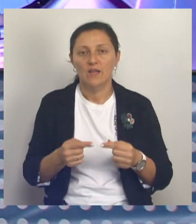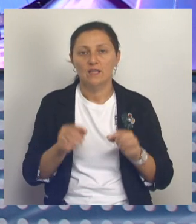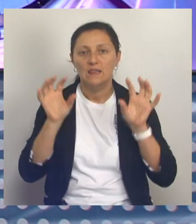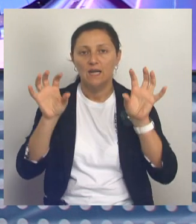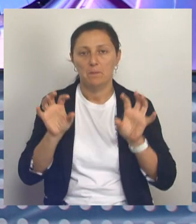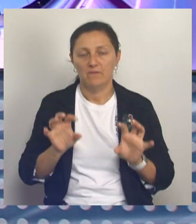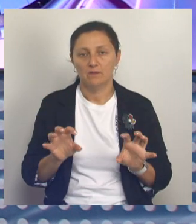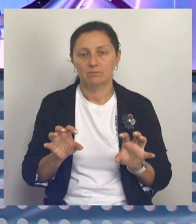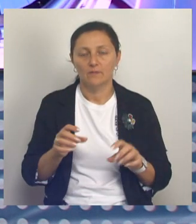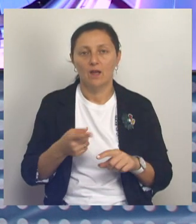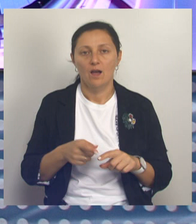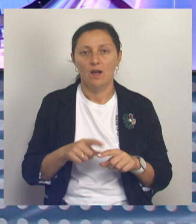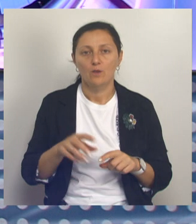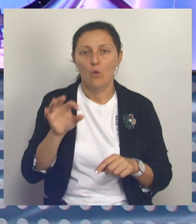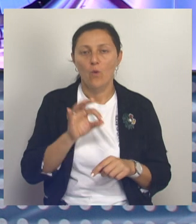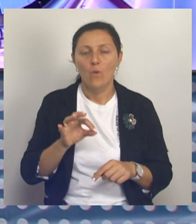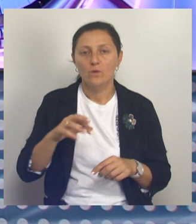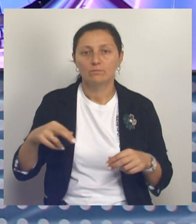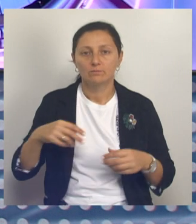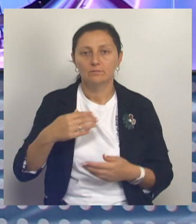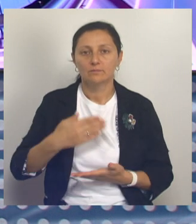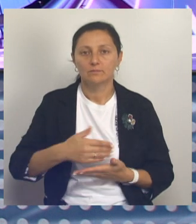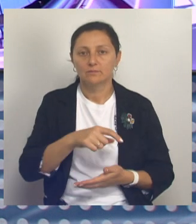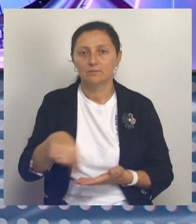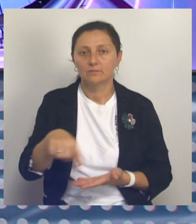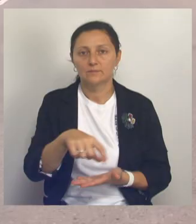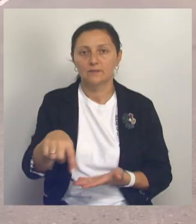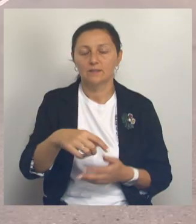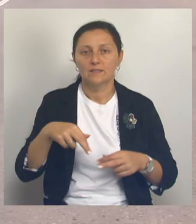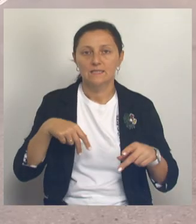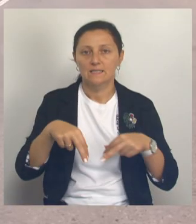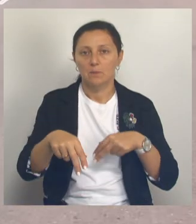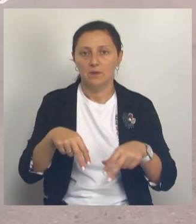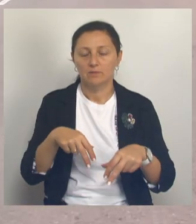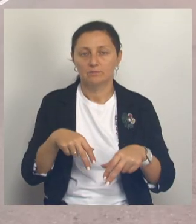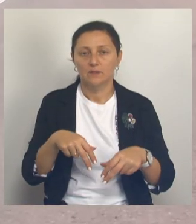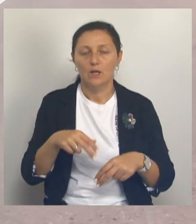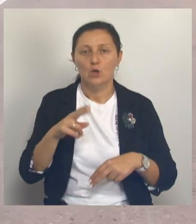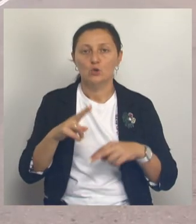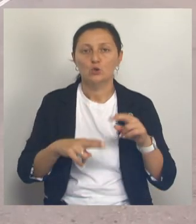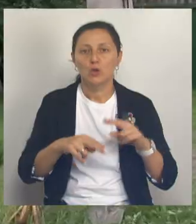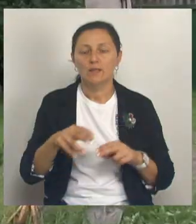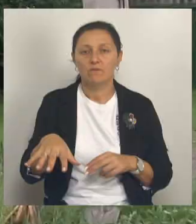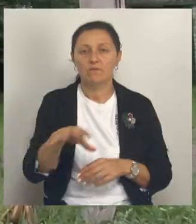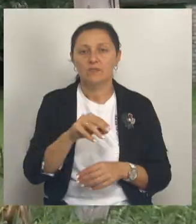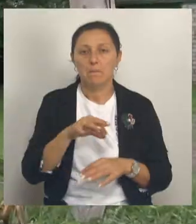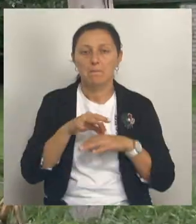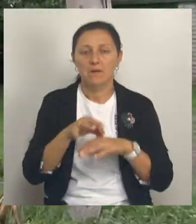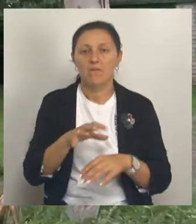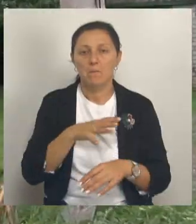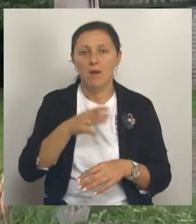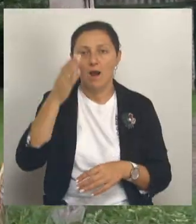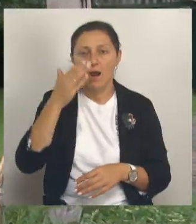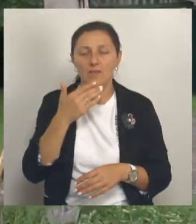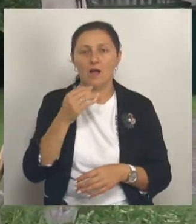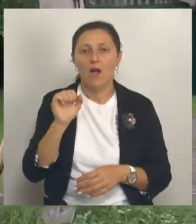стандартов. Речь о зебрах, которые находятся на дорогах регионального значения. Строительно-монтажные работы велись все лето. В частности, в